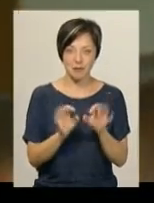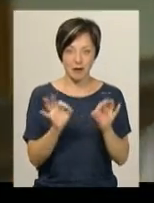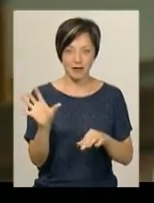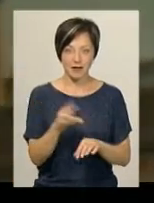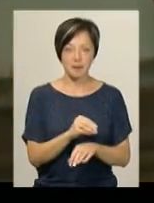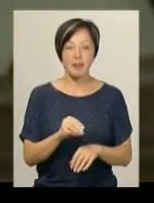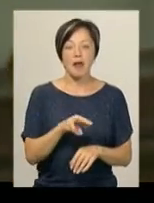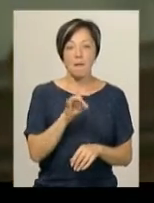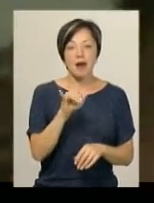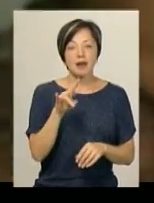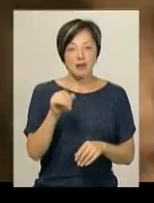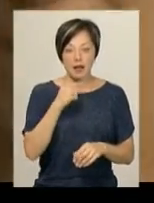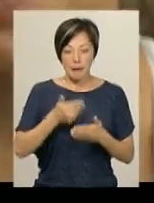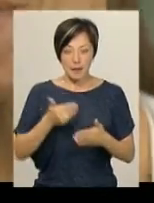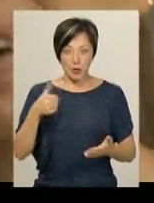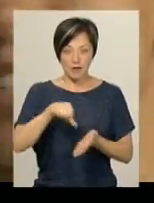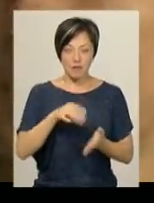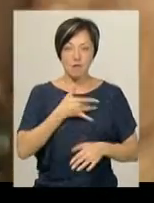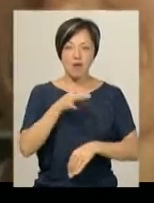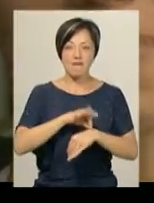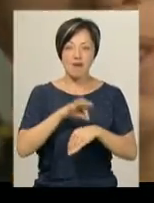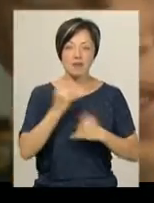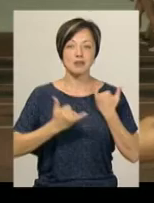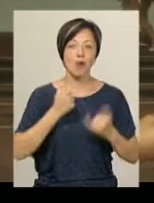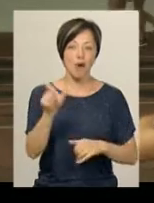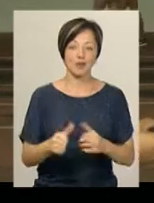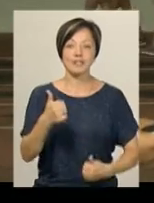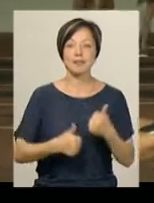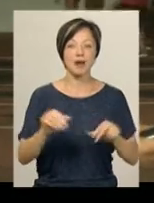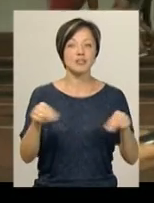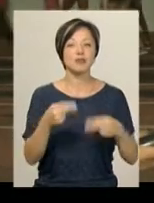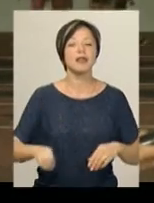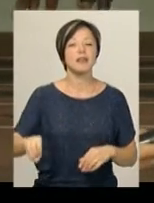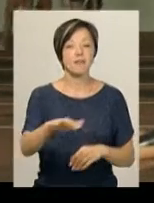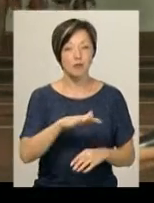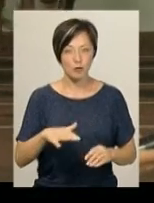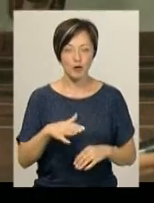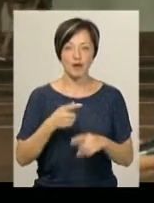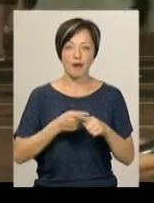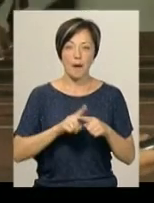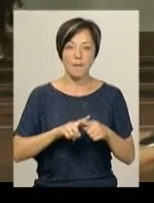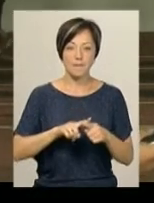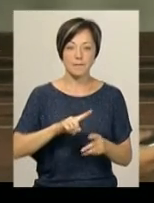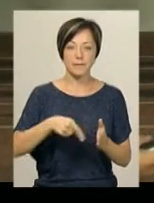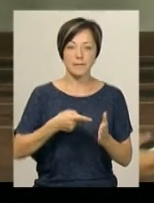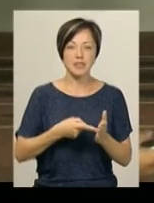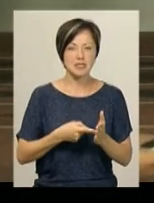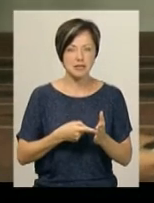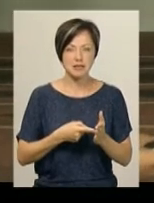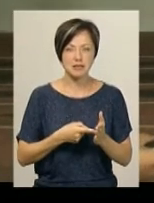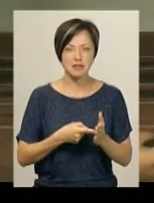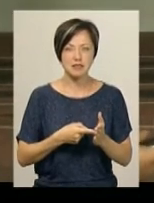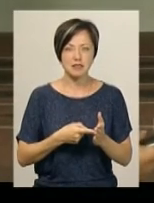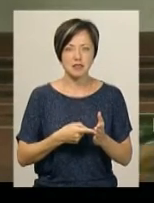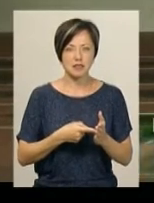Марина Бех каже, напередодні виступу вболівала за коханого, який змагався на чемпіонаті Європи в шотландському Глазго. Мішко стартував